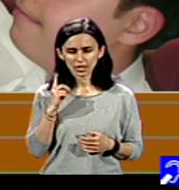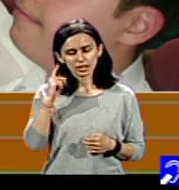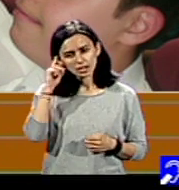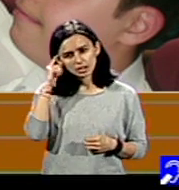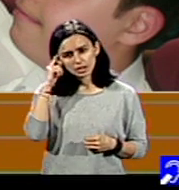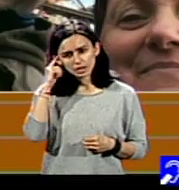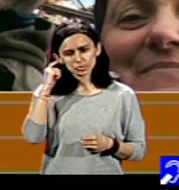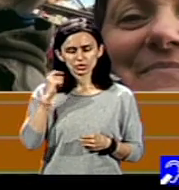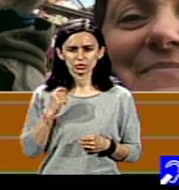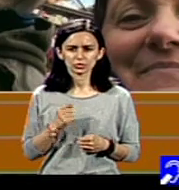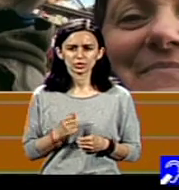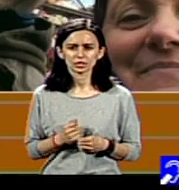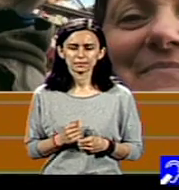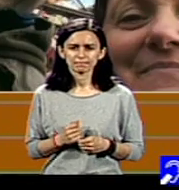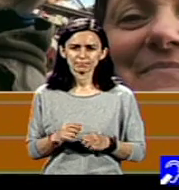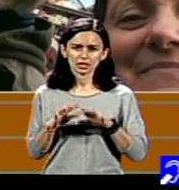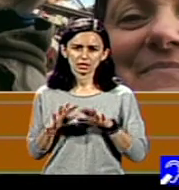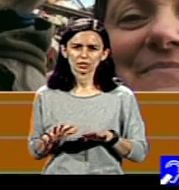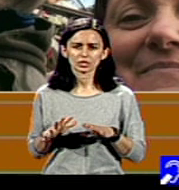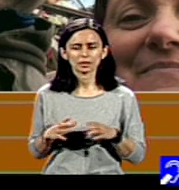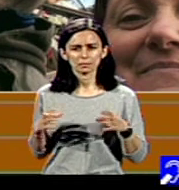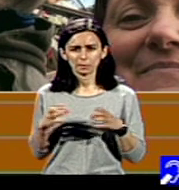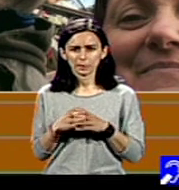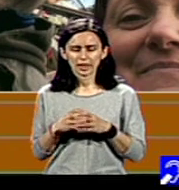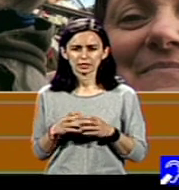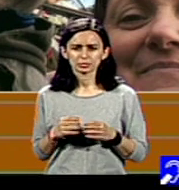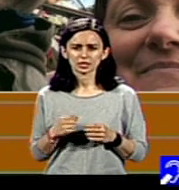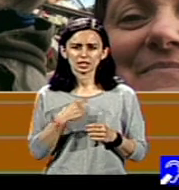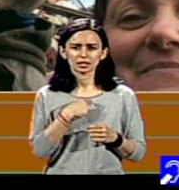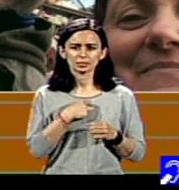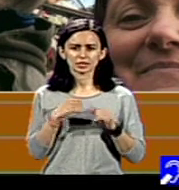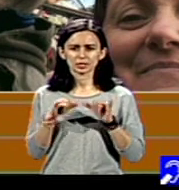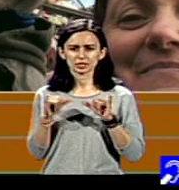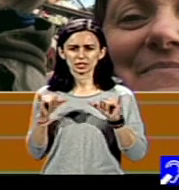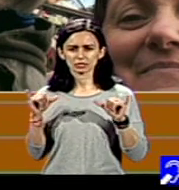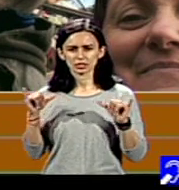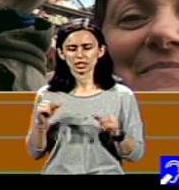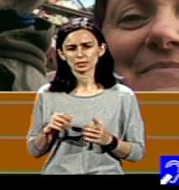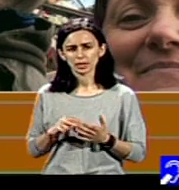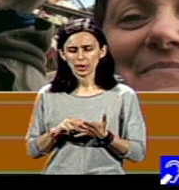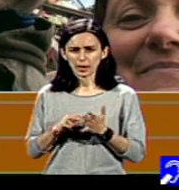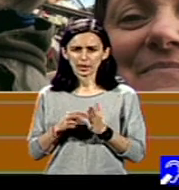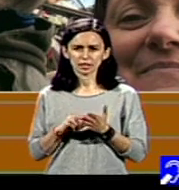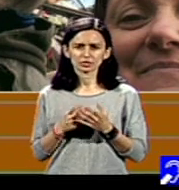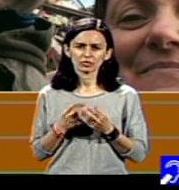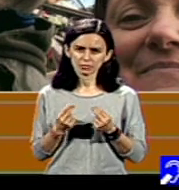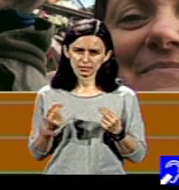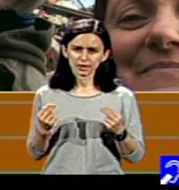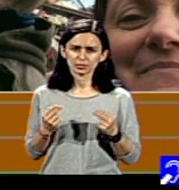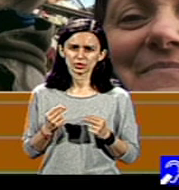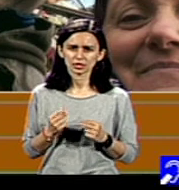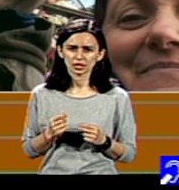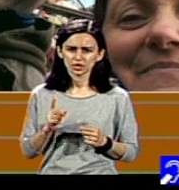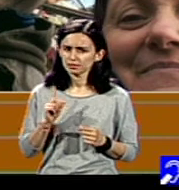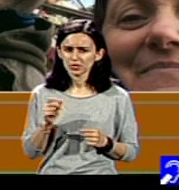doar așa, într-o comunitate, putem dezvolta mult mai mult decât individual, doar